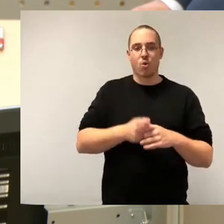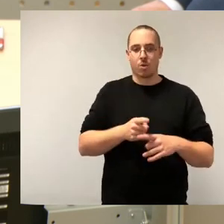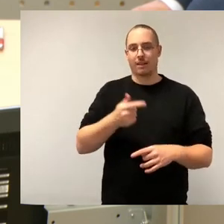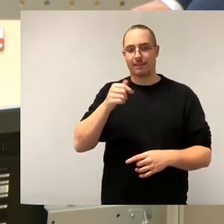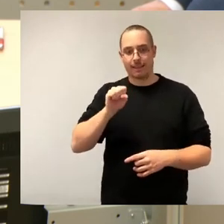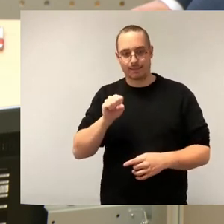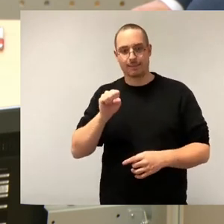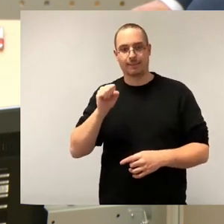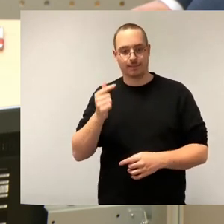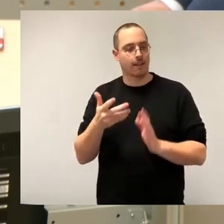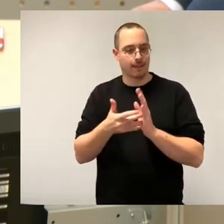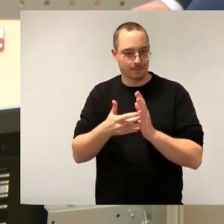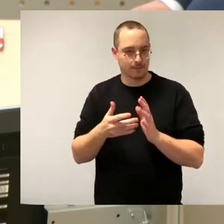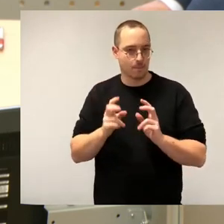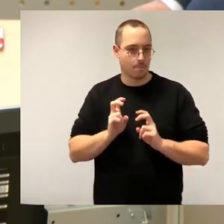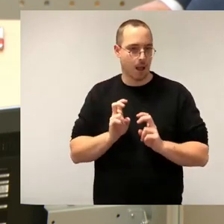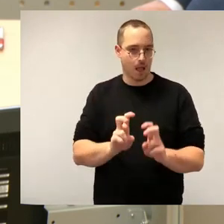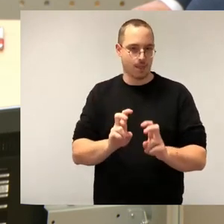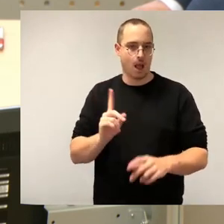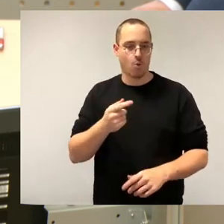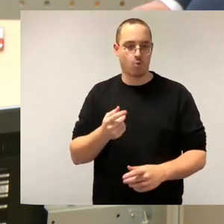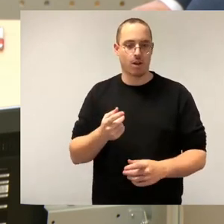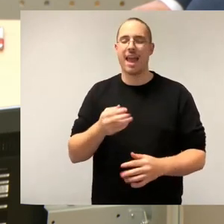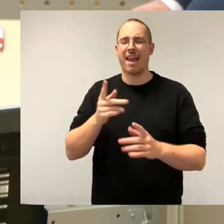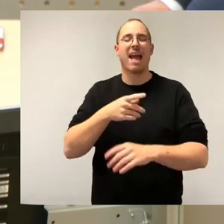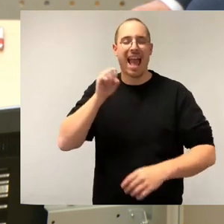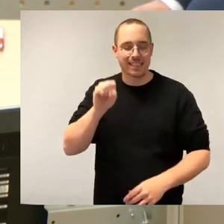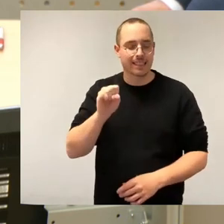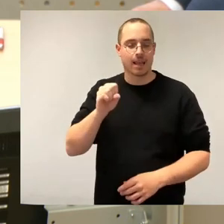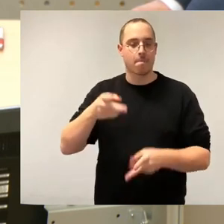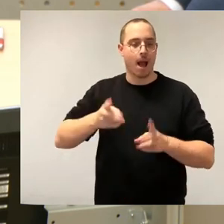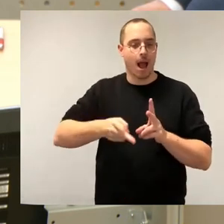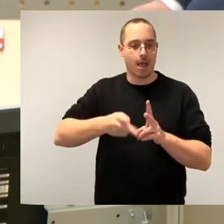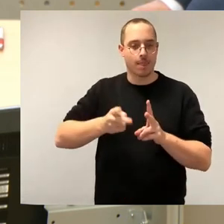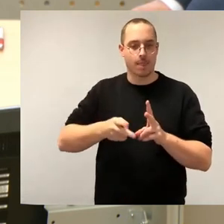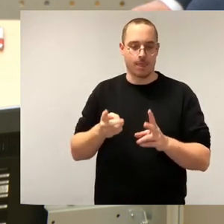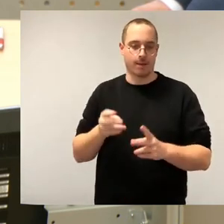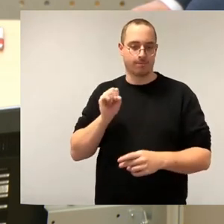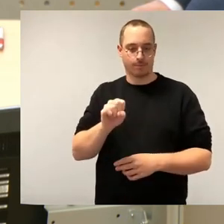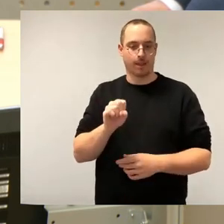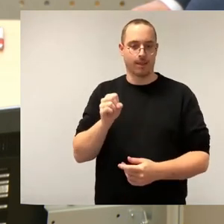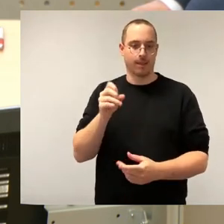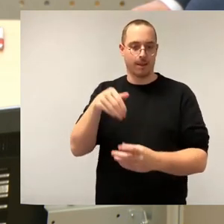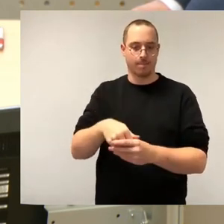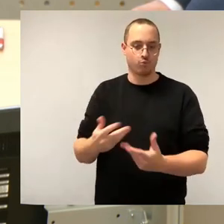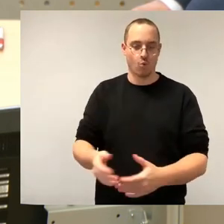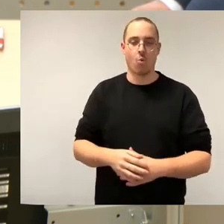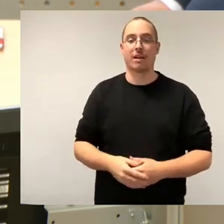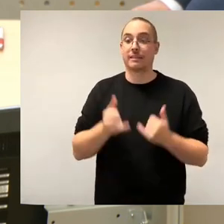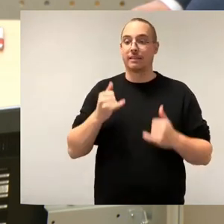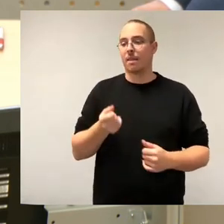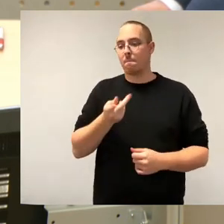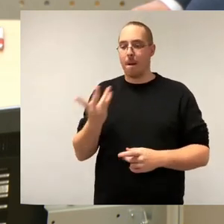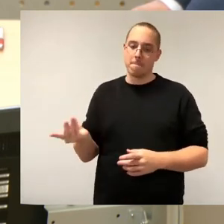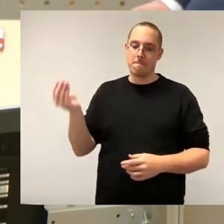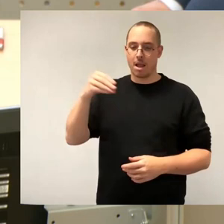beim Thema Verkehr um doch einiges mehr. Ich meine damit nicht, Frau Kaspari, die von Ihnen angesprochenen Mobi